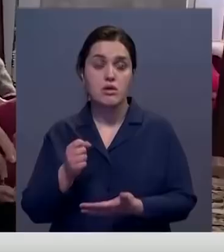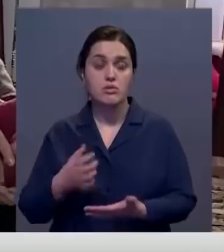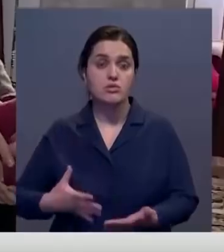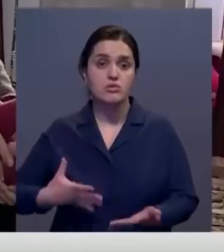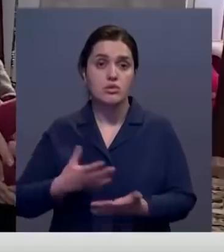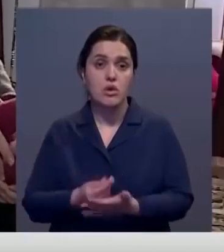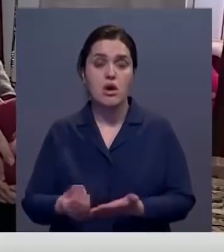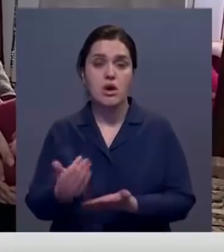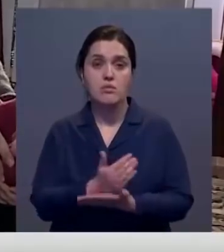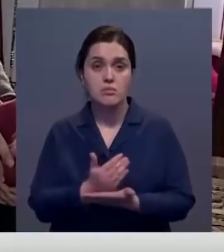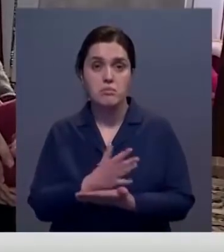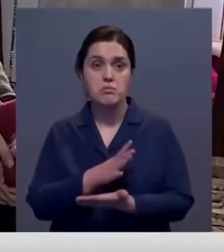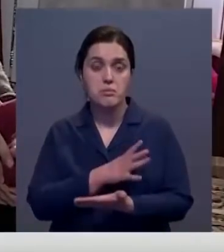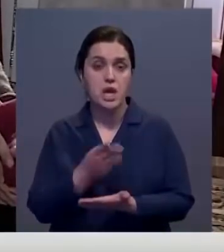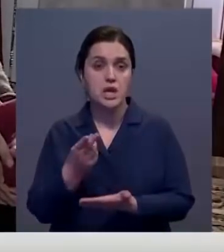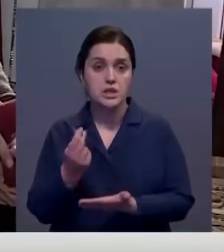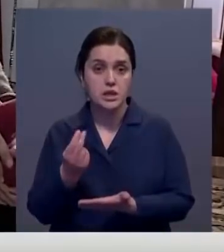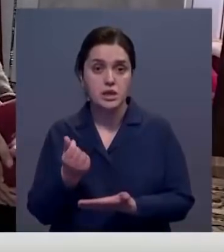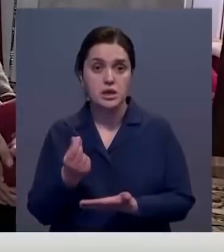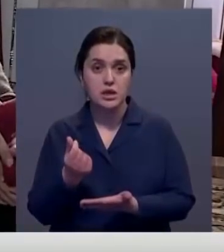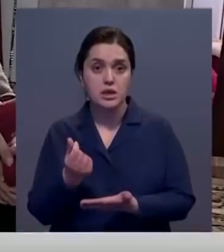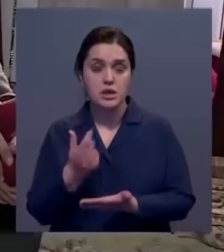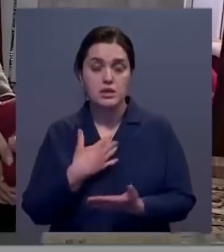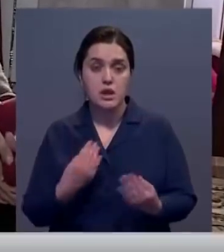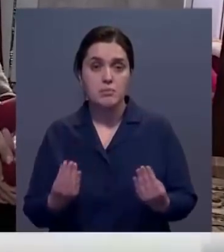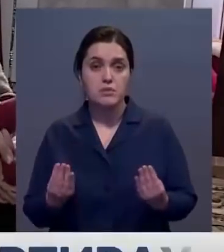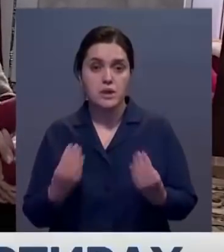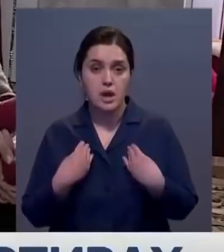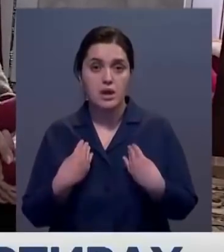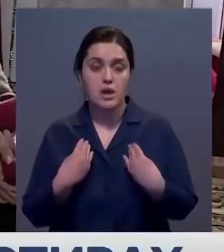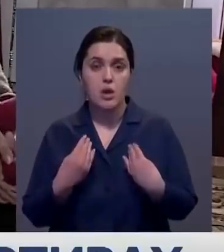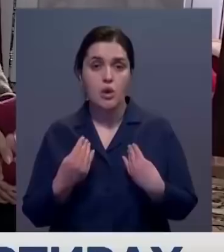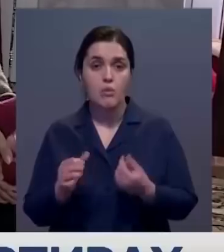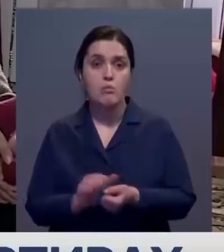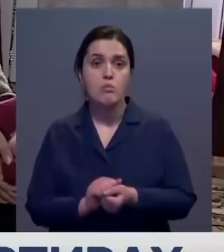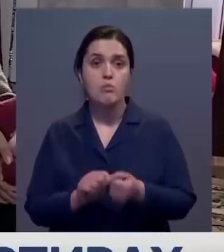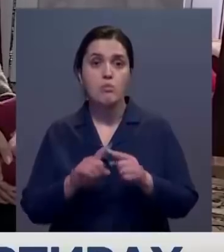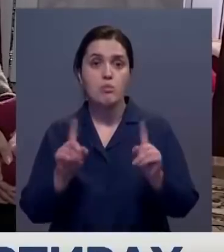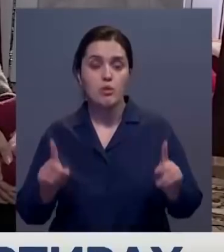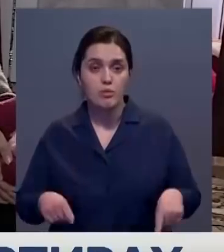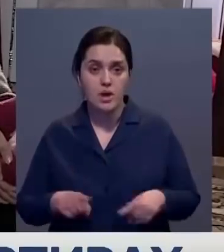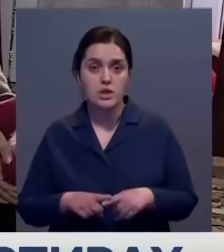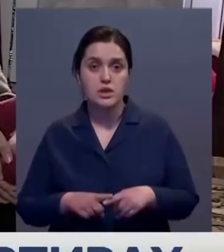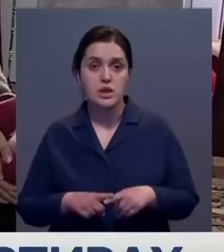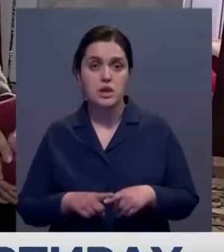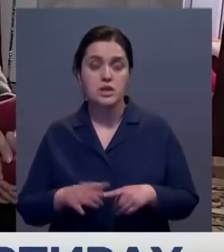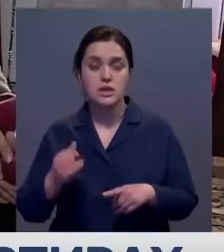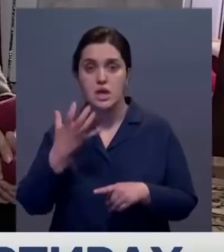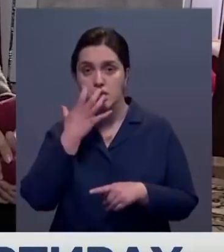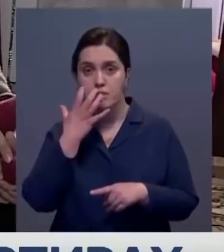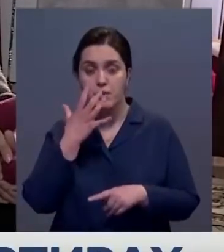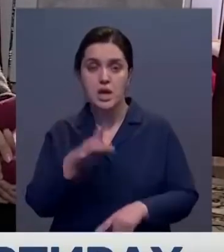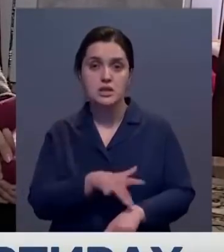ремонт. Мы собирали деньги и нам дали бумажку из этого теплосервиса,